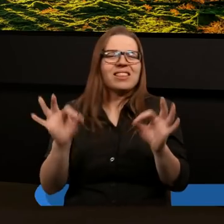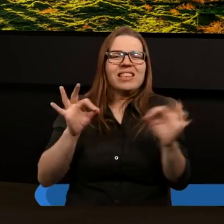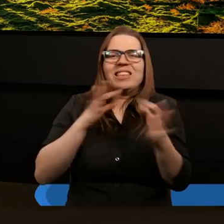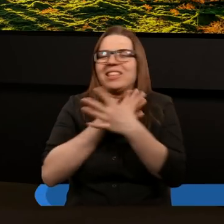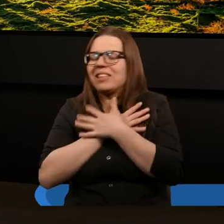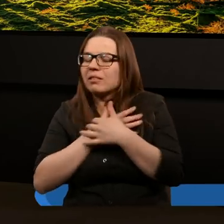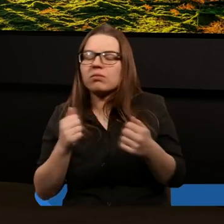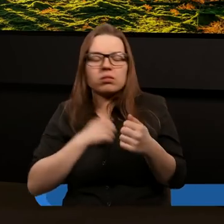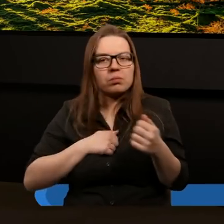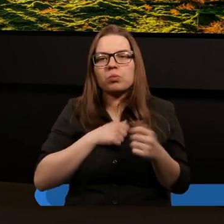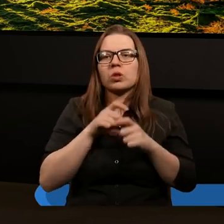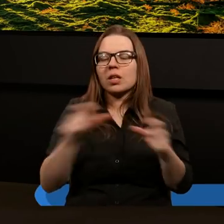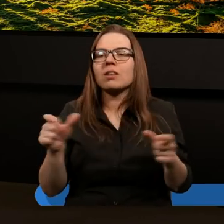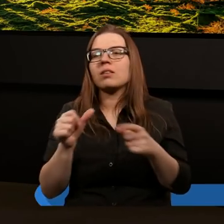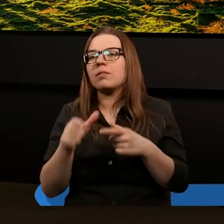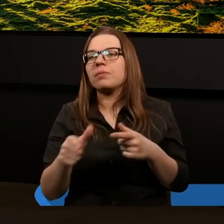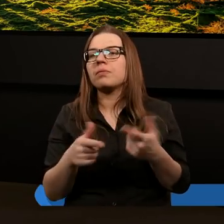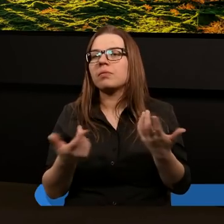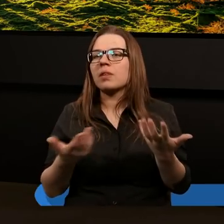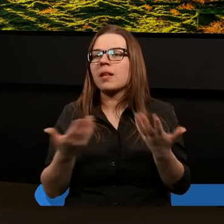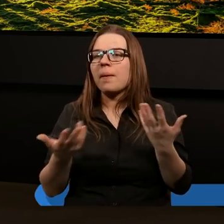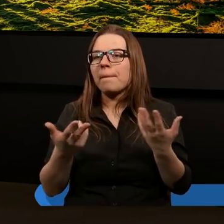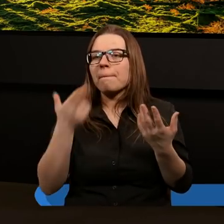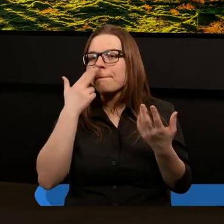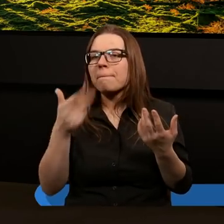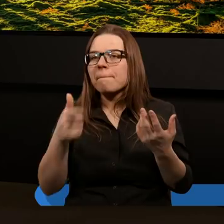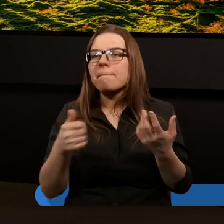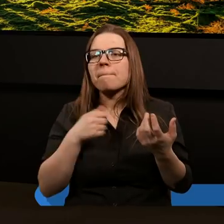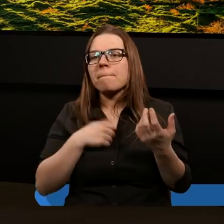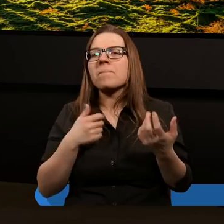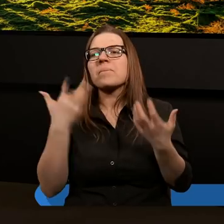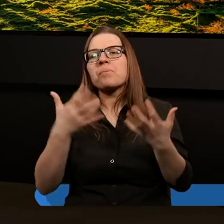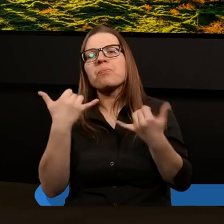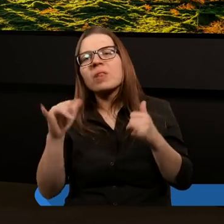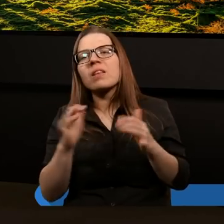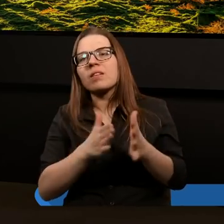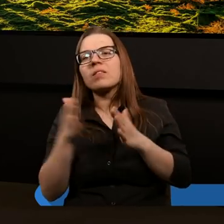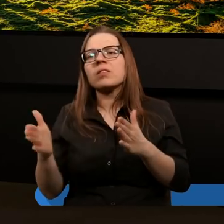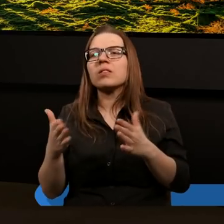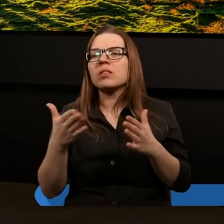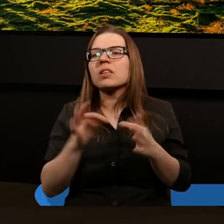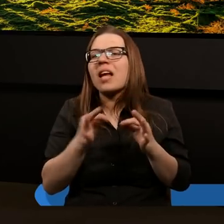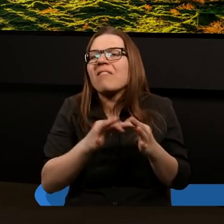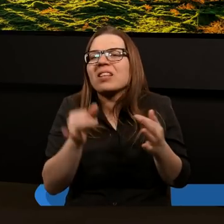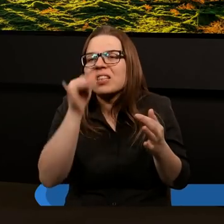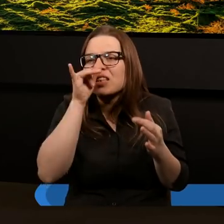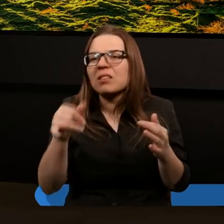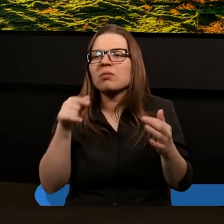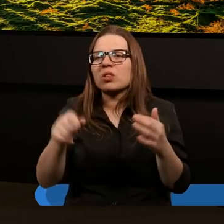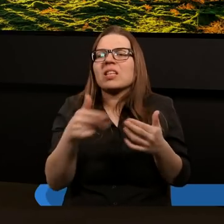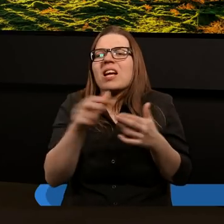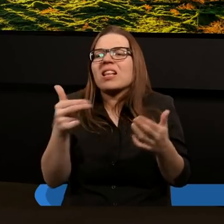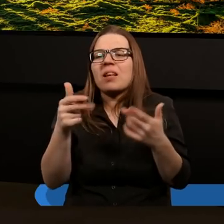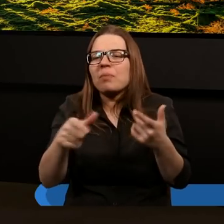i jesteśmy zachwyceni tym, że żyjemy w innych czasach. My nawet nie możemy wyczuć tego